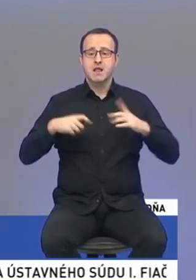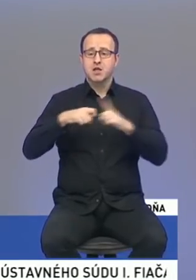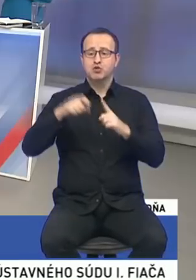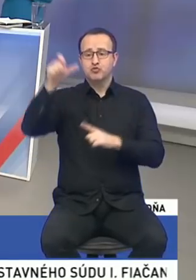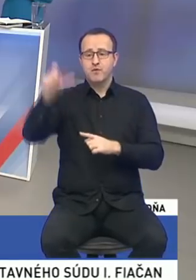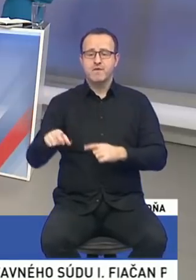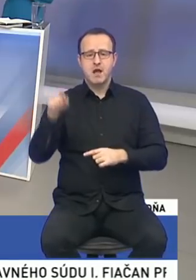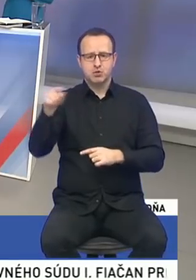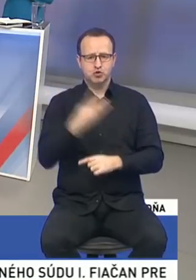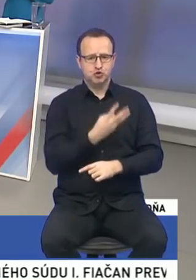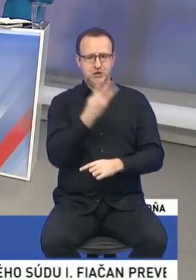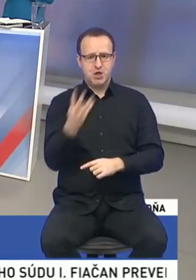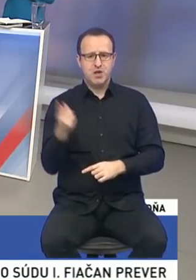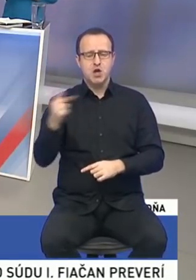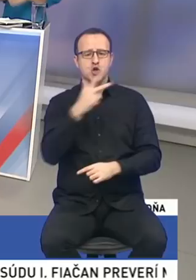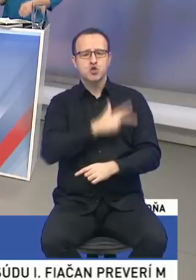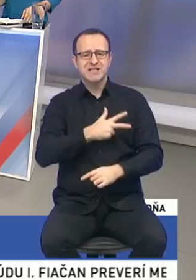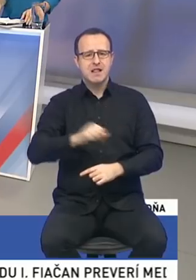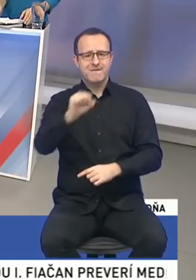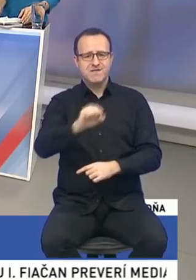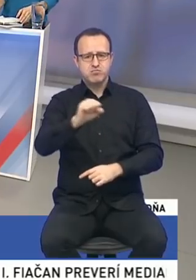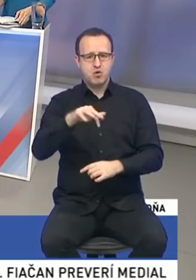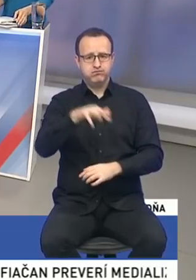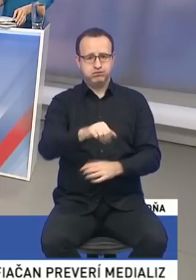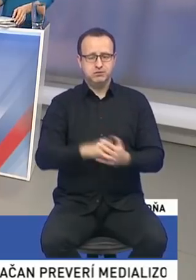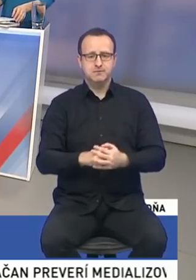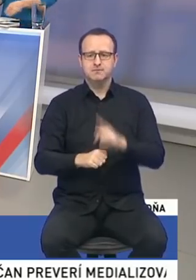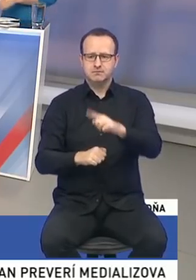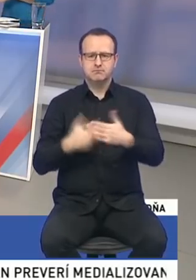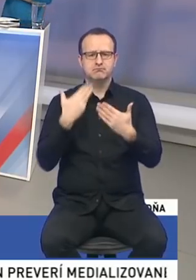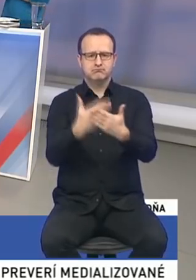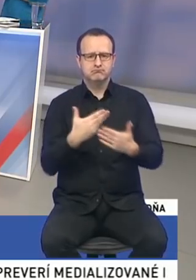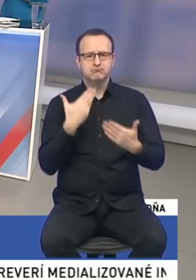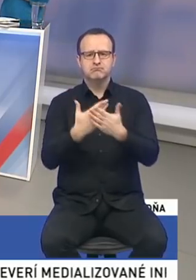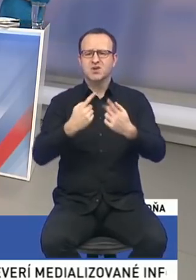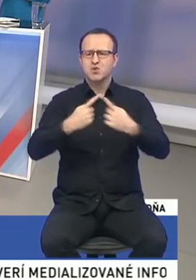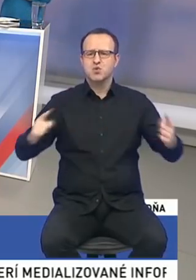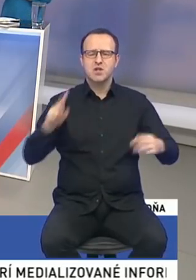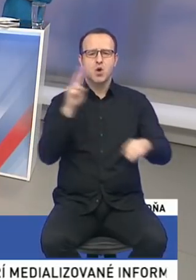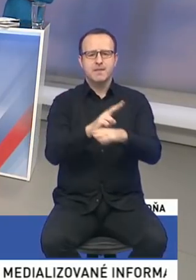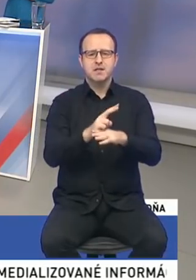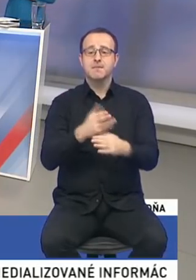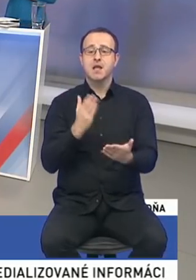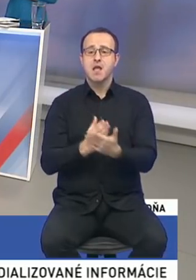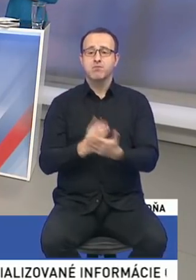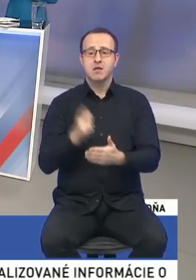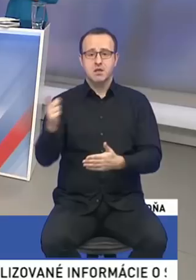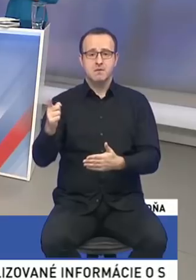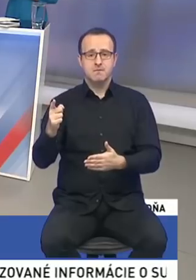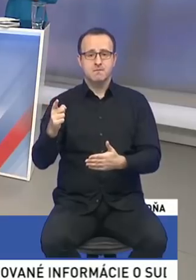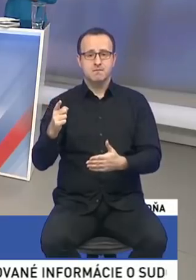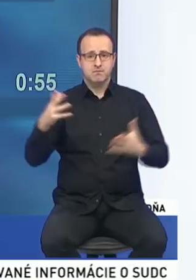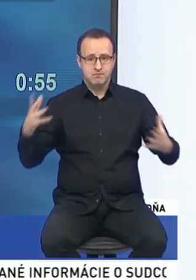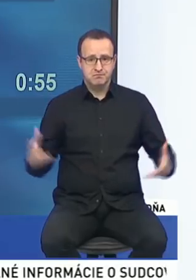4 roky v sociálnom výbore, viackrát ste predkladali rôzne opatrenia, čiže v prípade, že by ste obhajili ten post